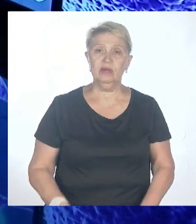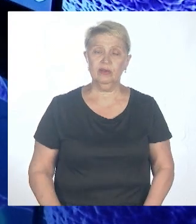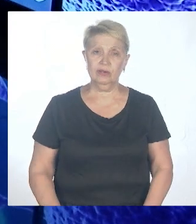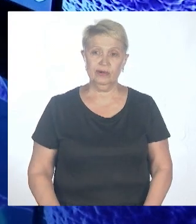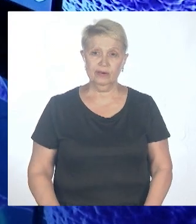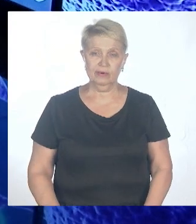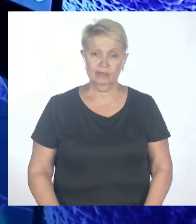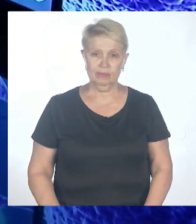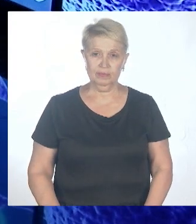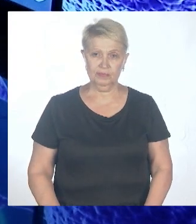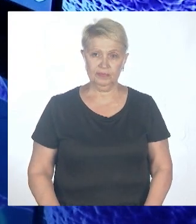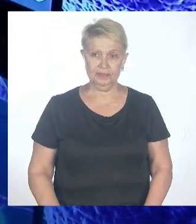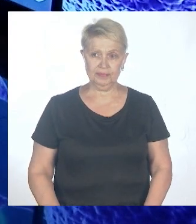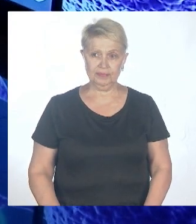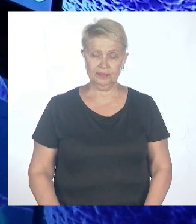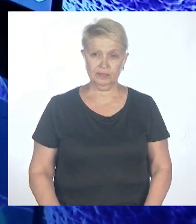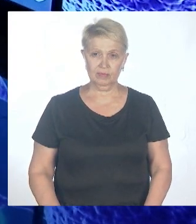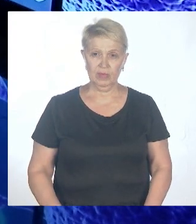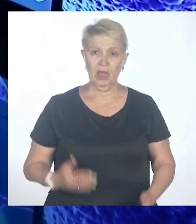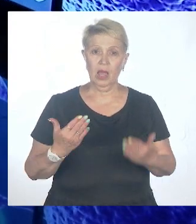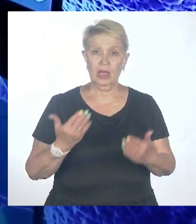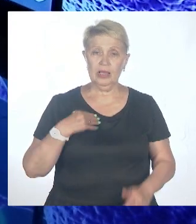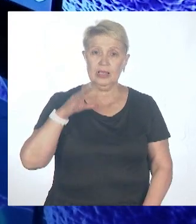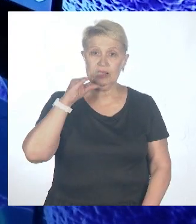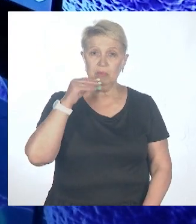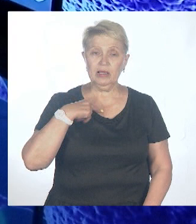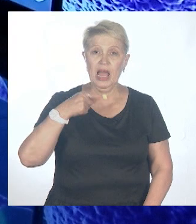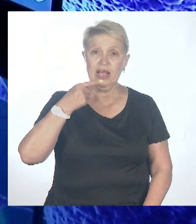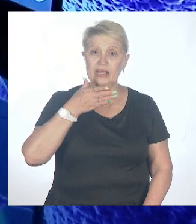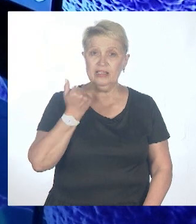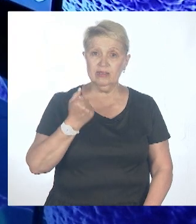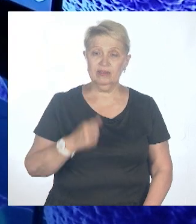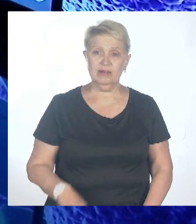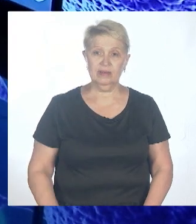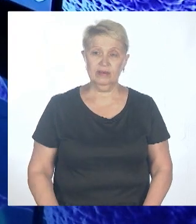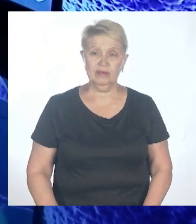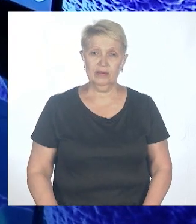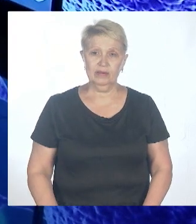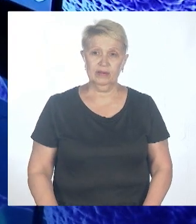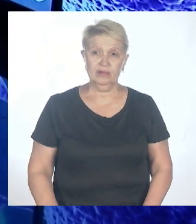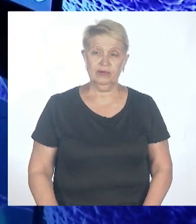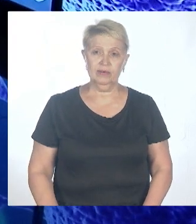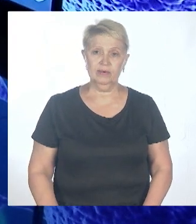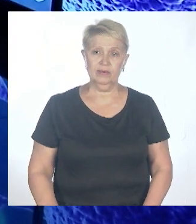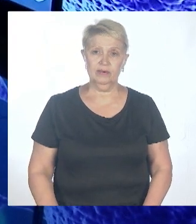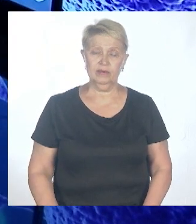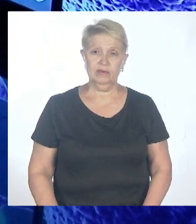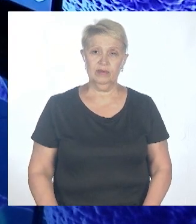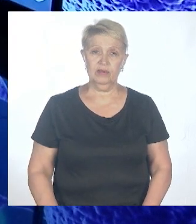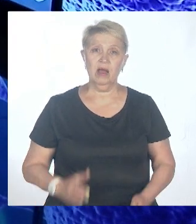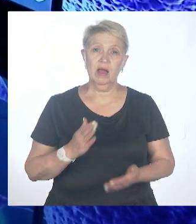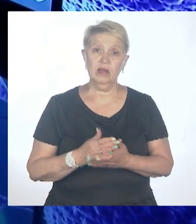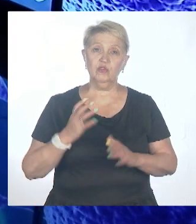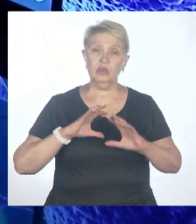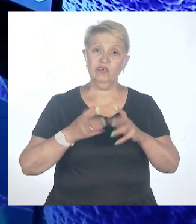Либо, ну тут вариант еще, если собаки и крыс не рассказывают, можно попробовать расшифровать. И мне кажется, какие-то в нейробиологии есть и такие